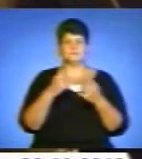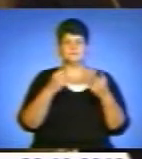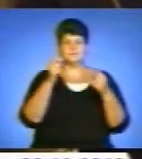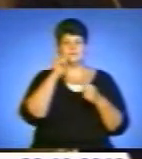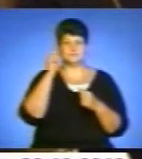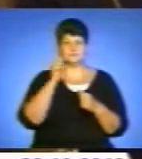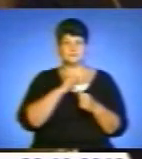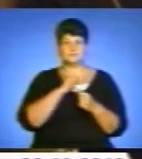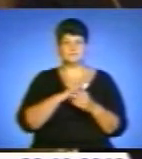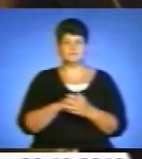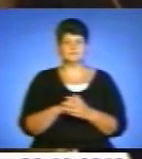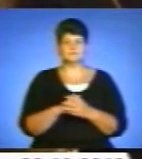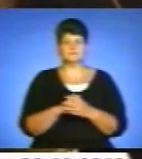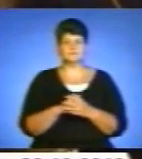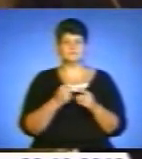дійсно,